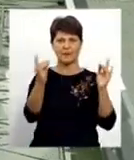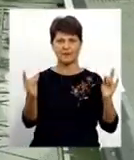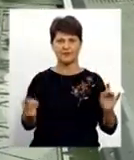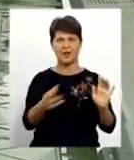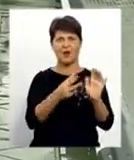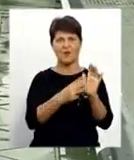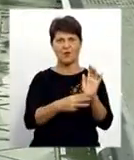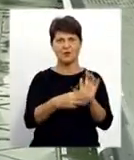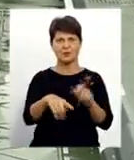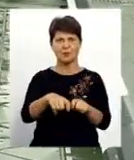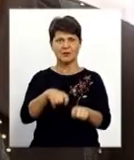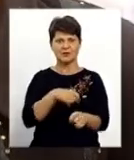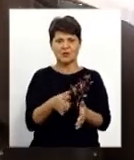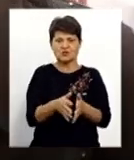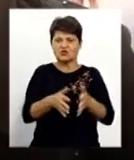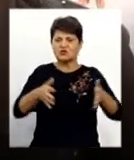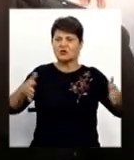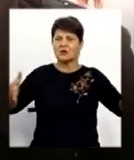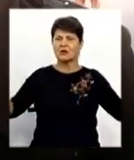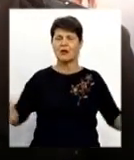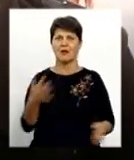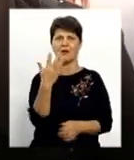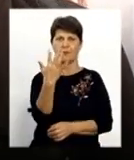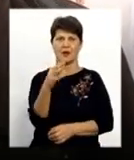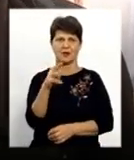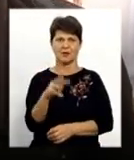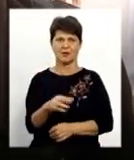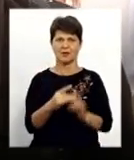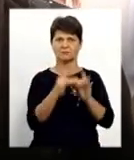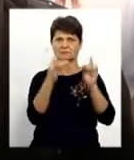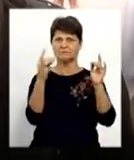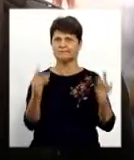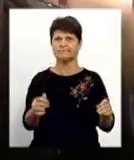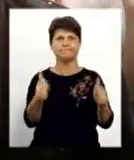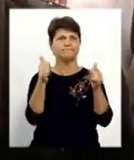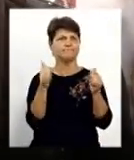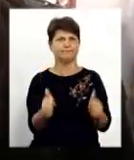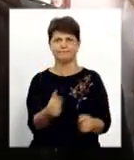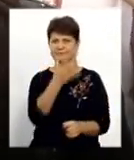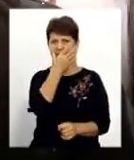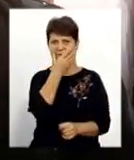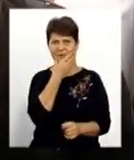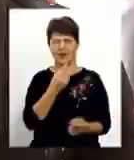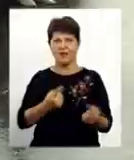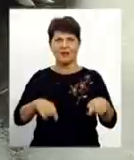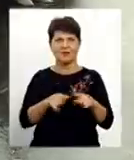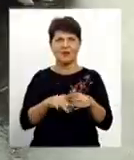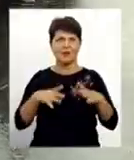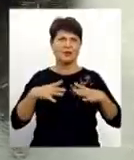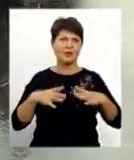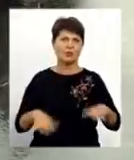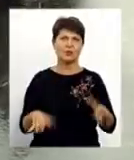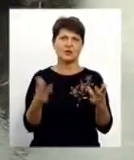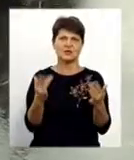метрів, завширшки – 5. Міст, що що треба. Гарний мост. Такого не було ніколи, скільки тут